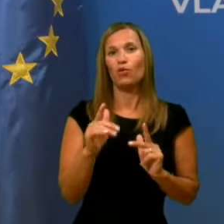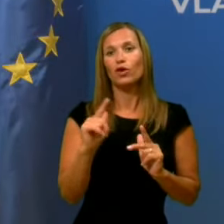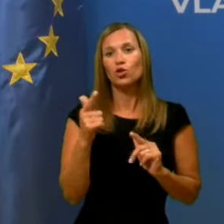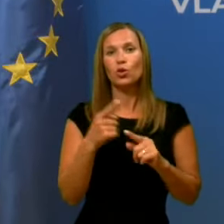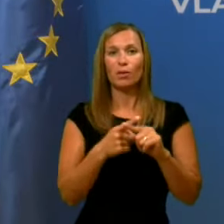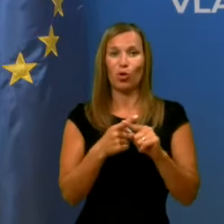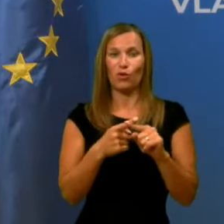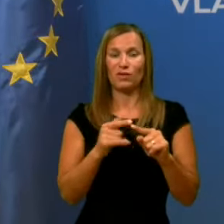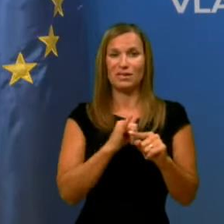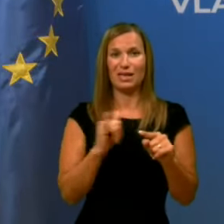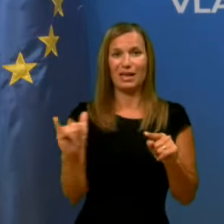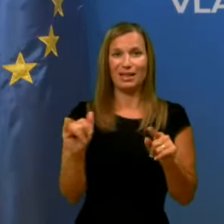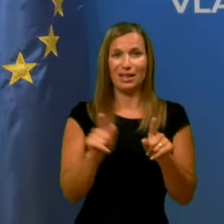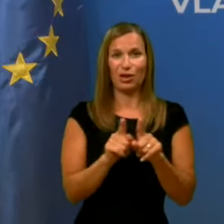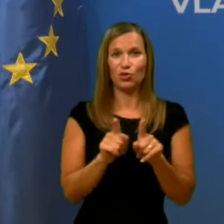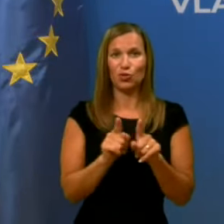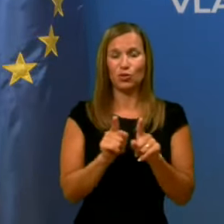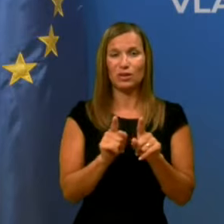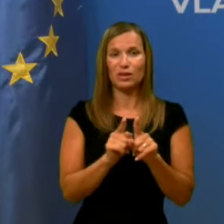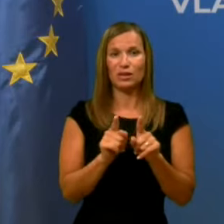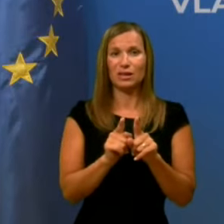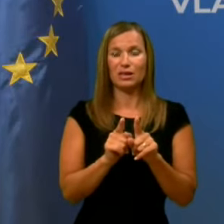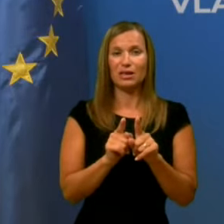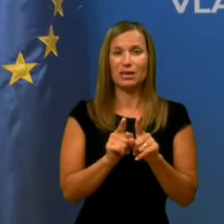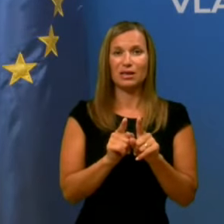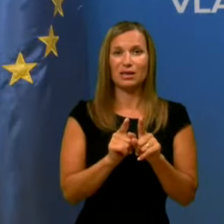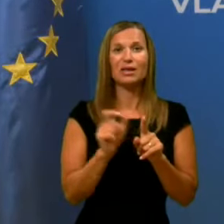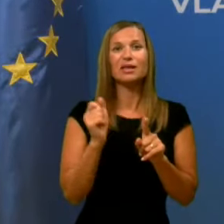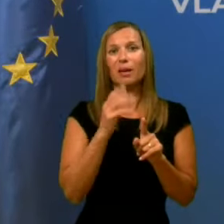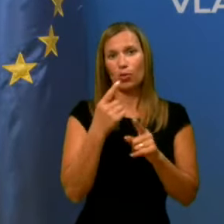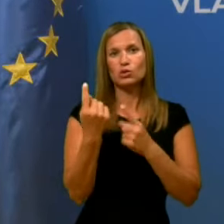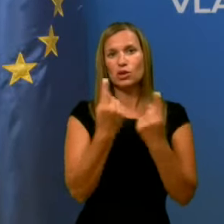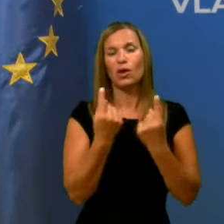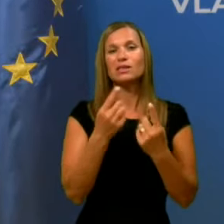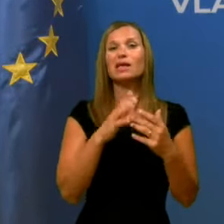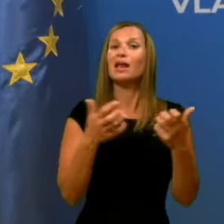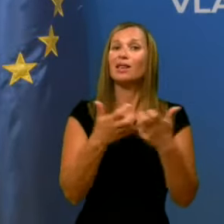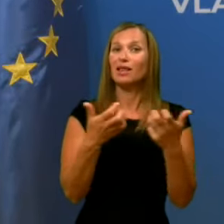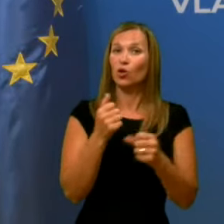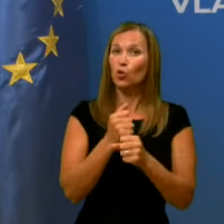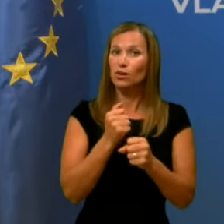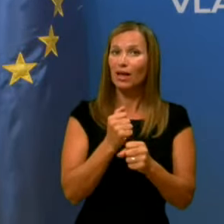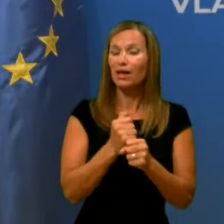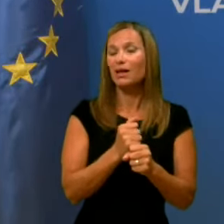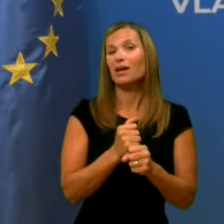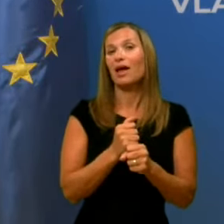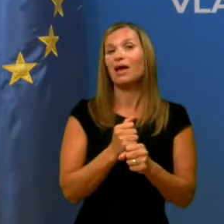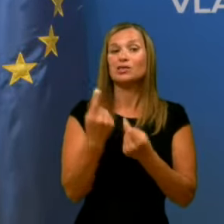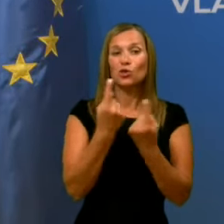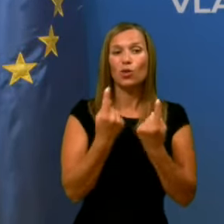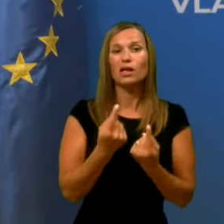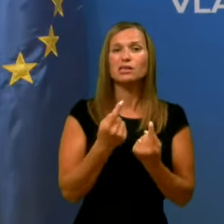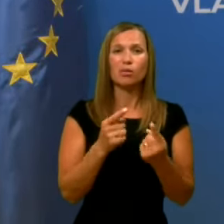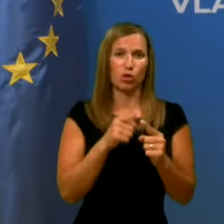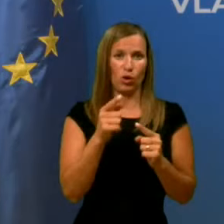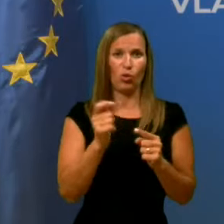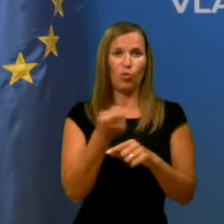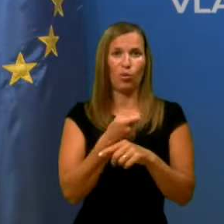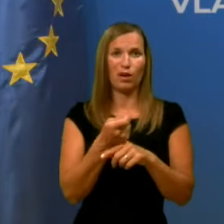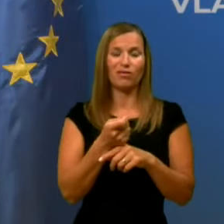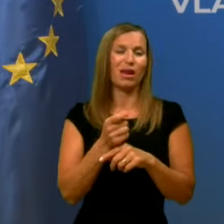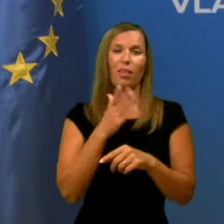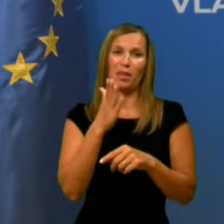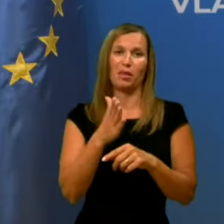leta tudi, da se bodo razmere na trgu dela in gospodarstvu tako popravile, da morda ne bo